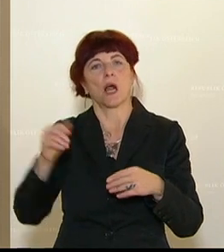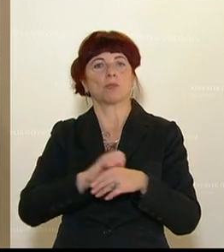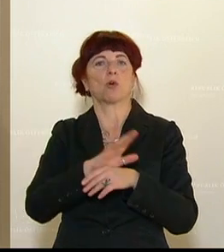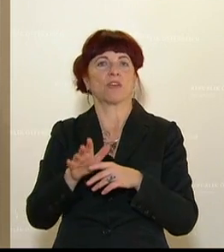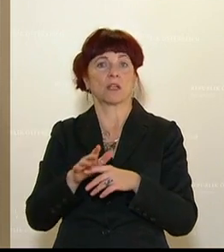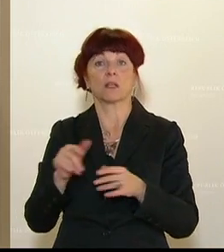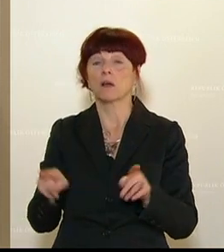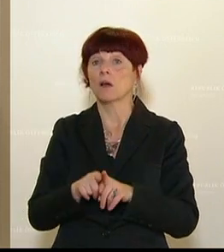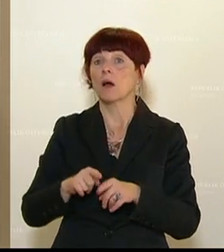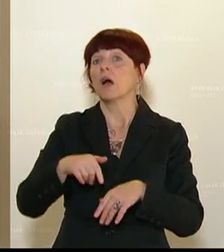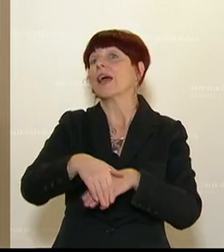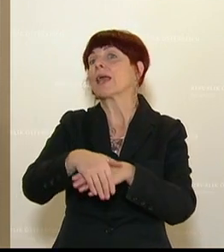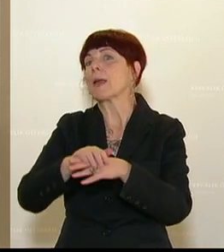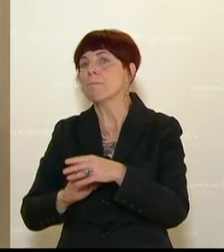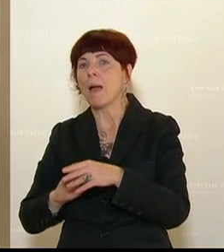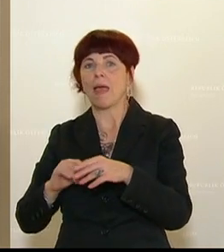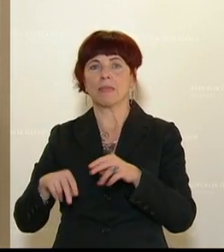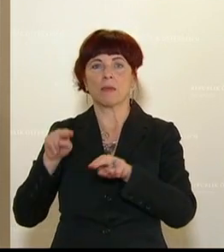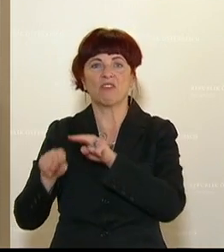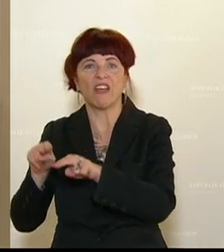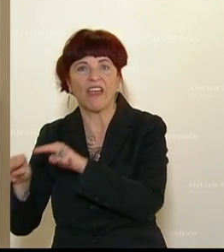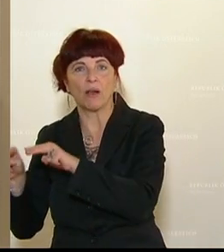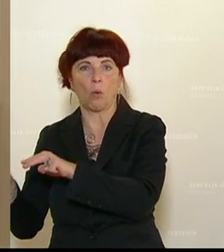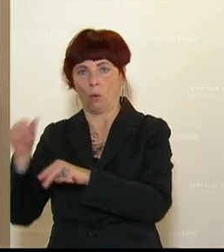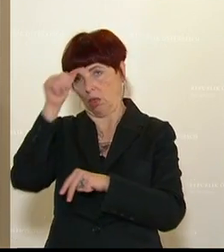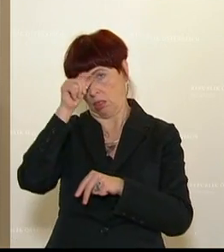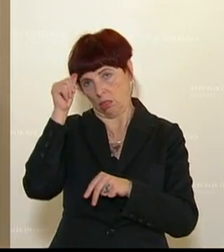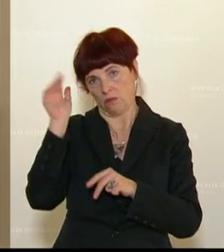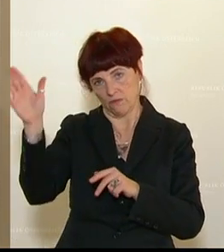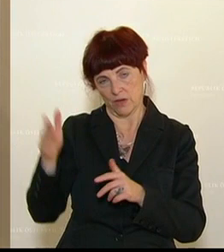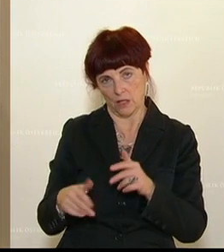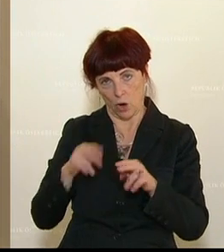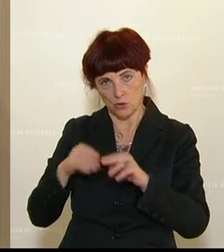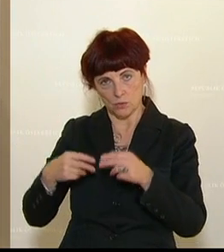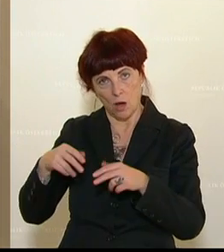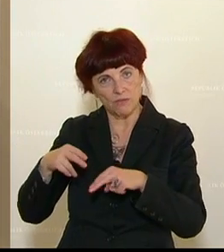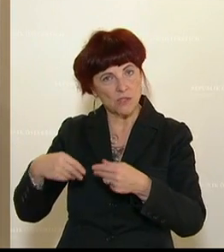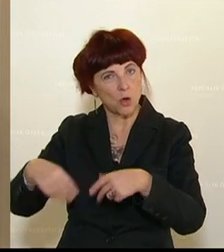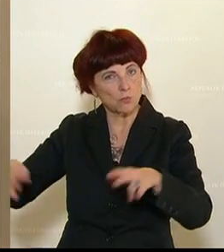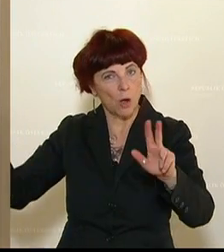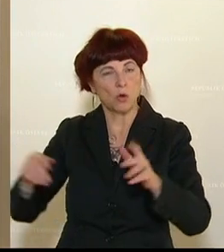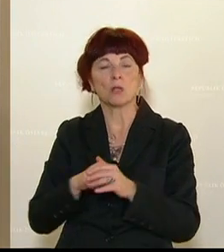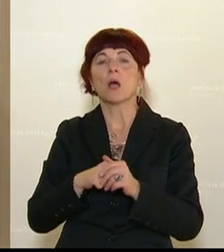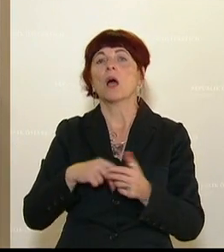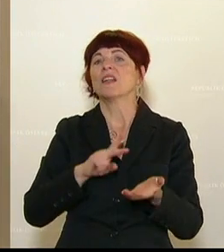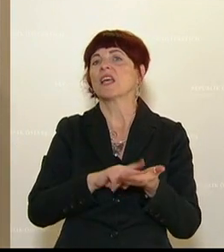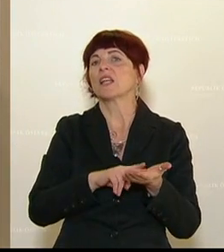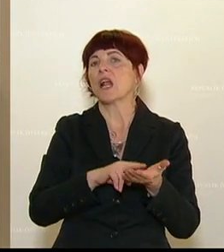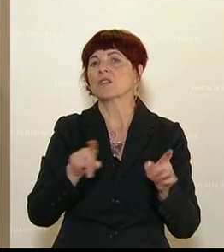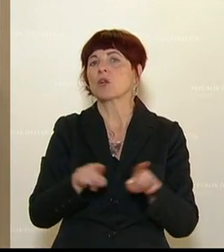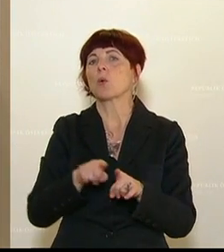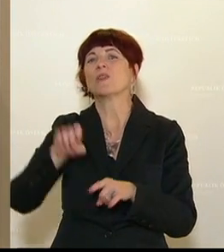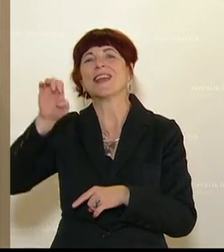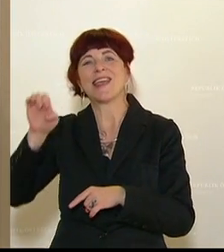Nurses, weiterer Ausbau der Primärversorgungszentren oder auch Digitalisierung, Einführung des E-Impfpasses oder